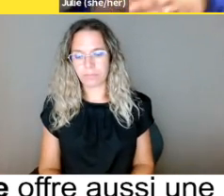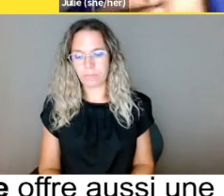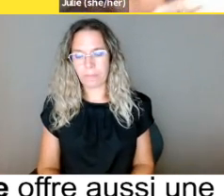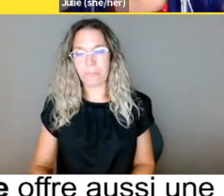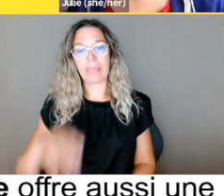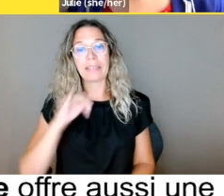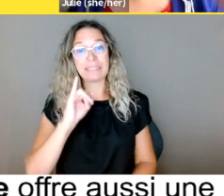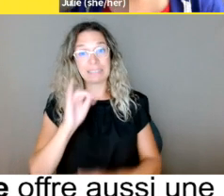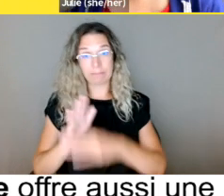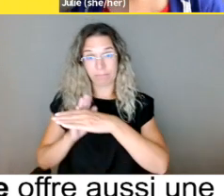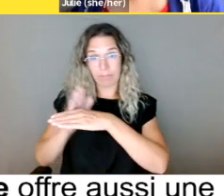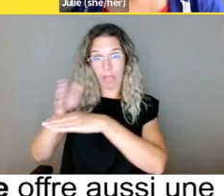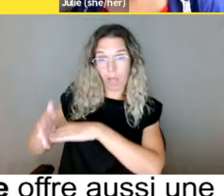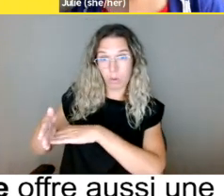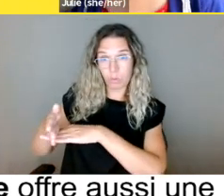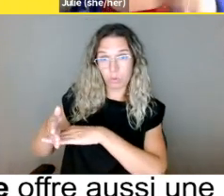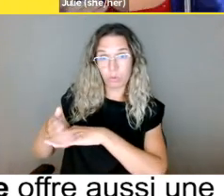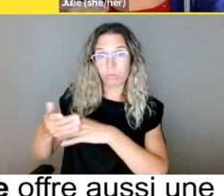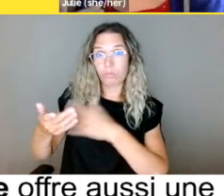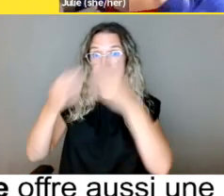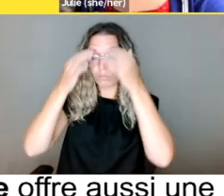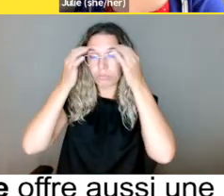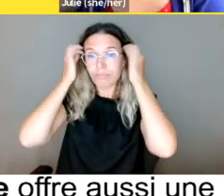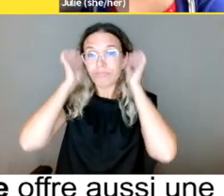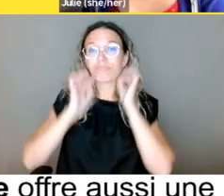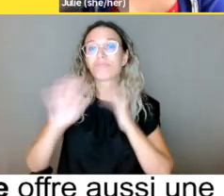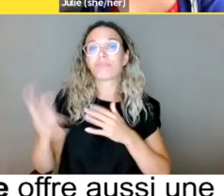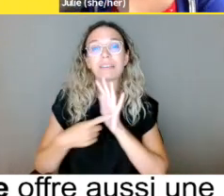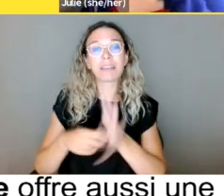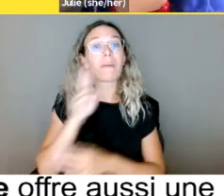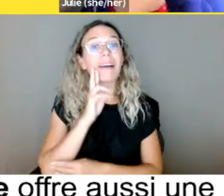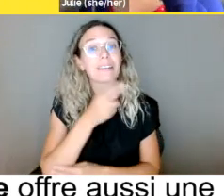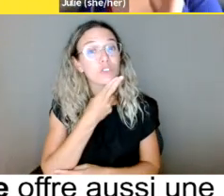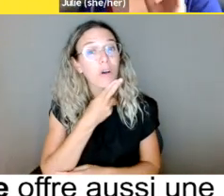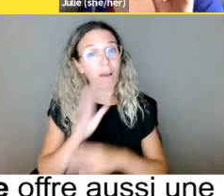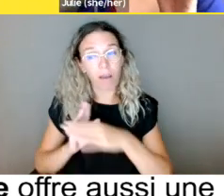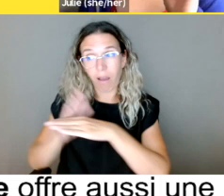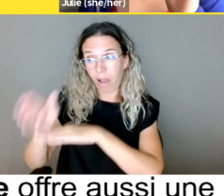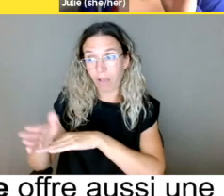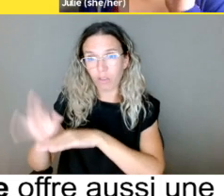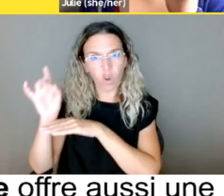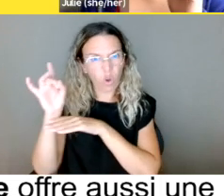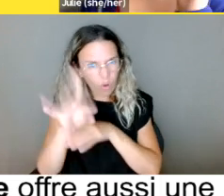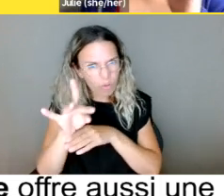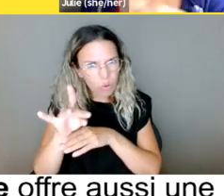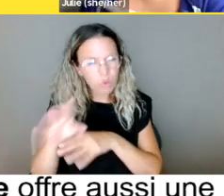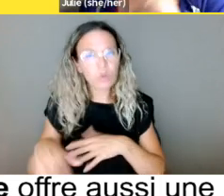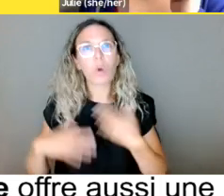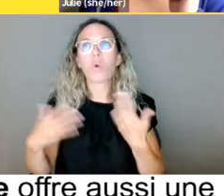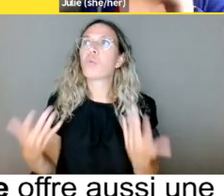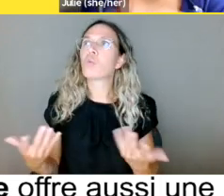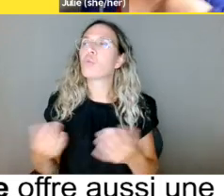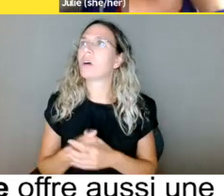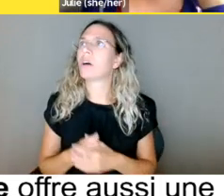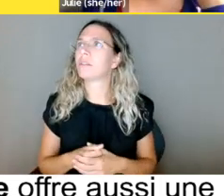personnes, les autres membres du public. Et donc, c'est pour cela que si jamais on vous refuse d'entrer